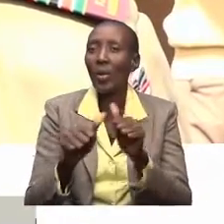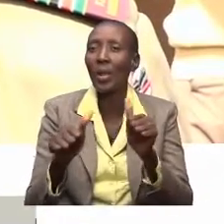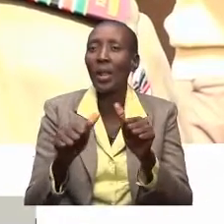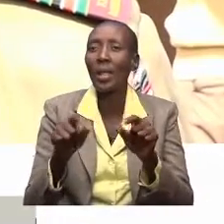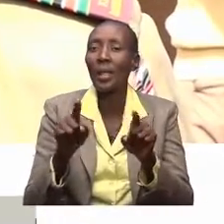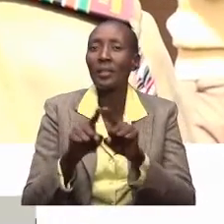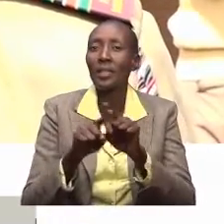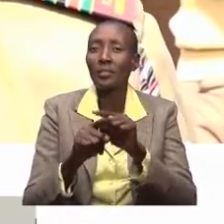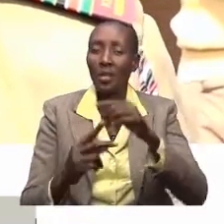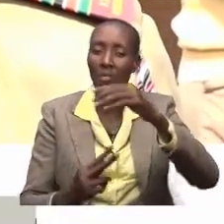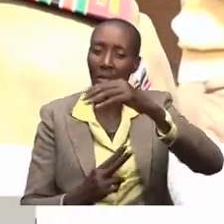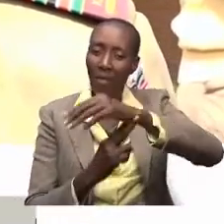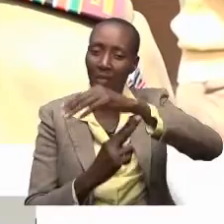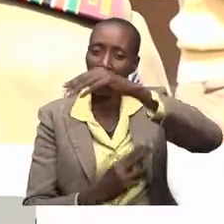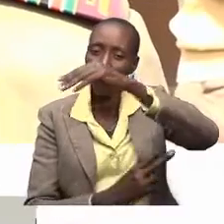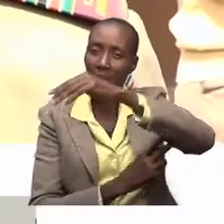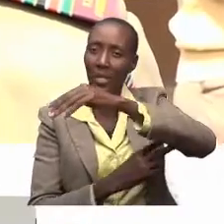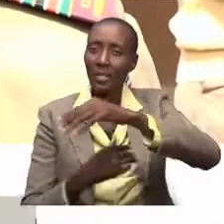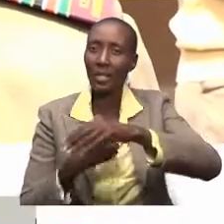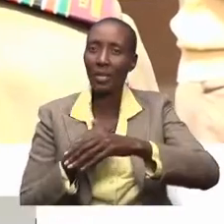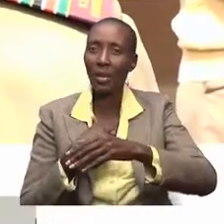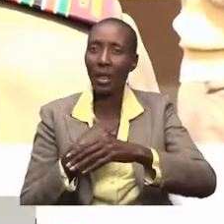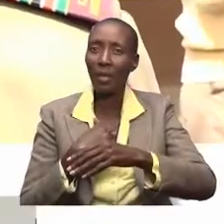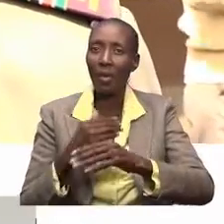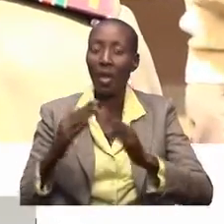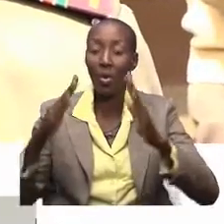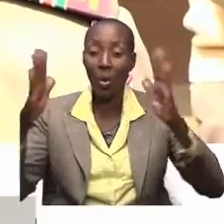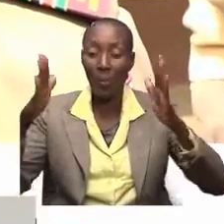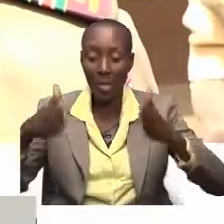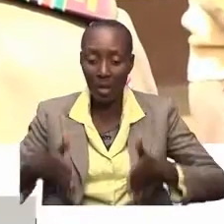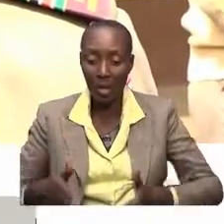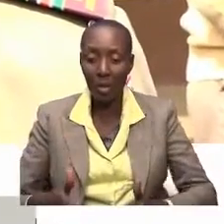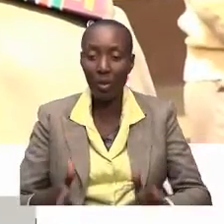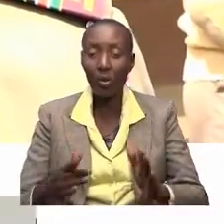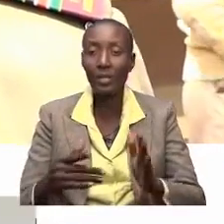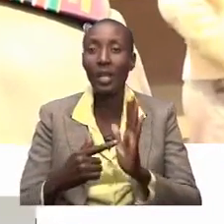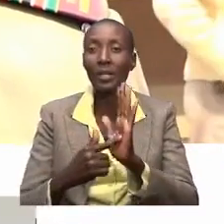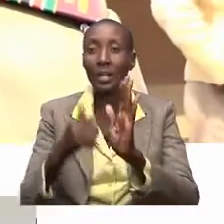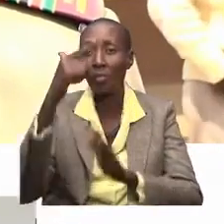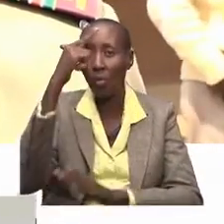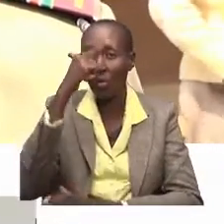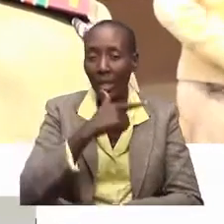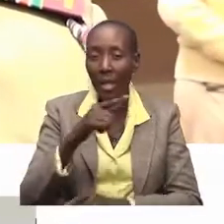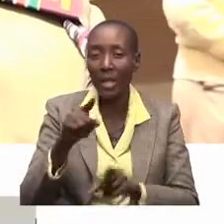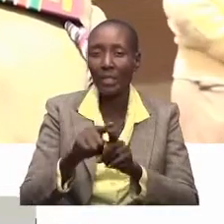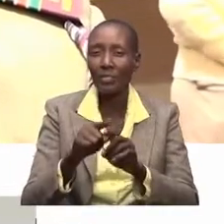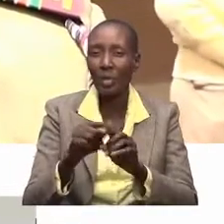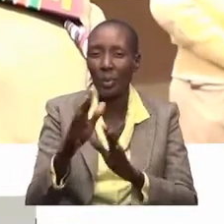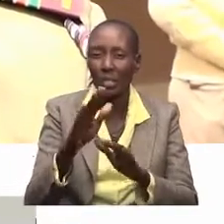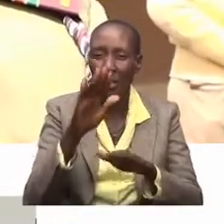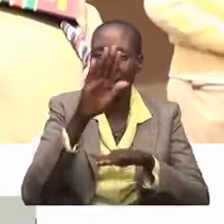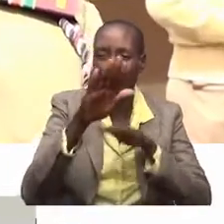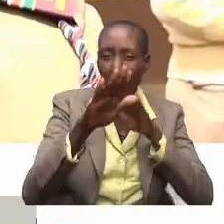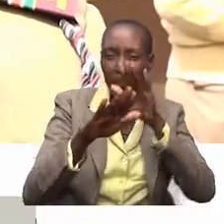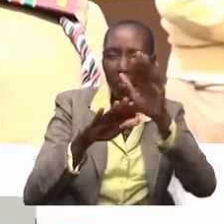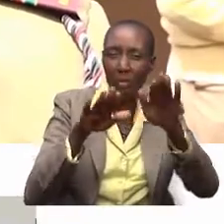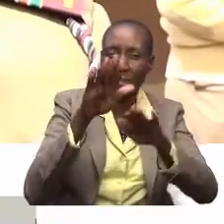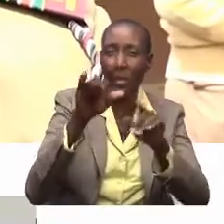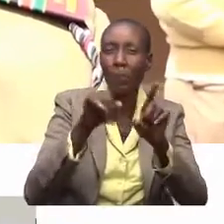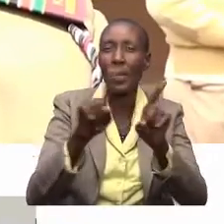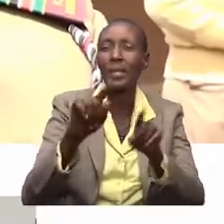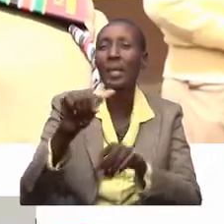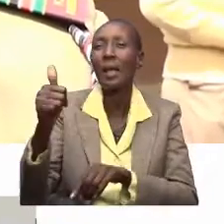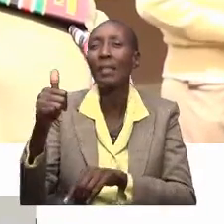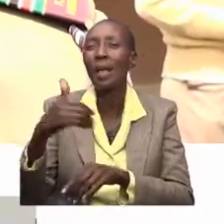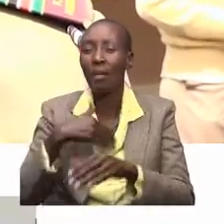footbridges za barabara kubwa kama thika highway. Utoona kuna hile seemu yangazi lakini kuna hile seemu ikona ramp ya